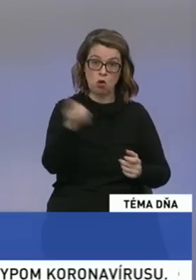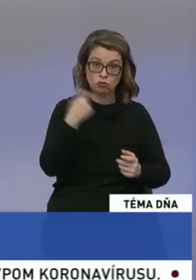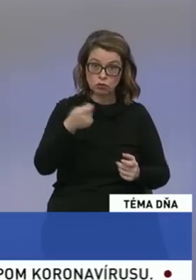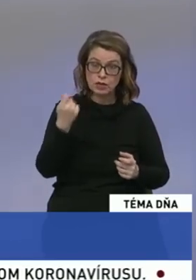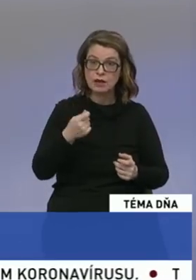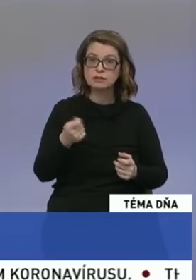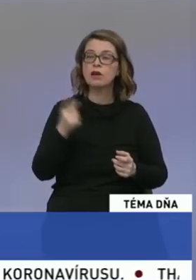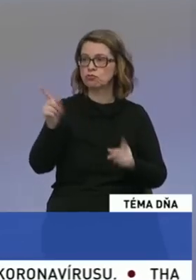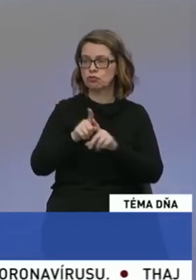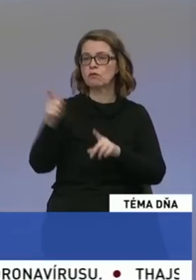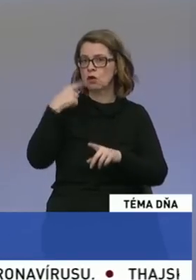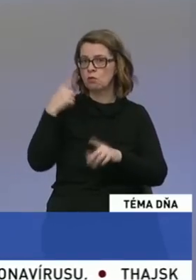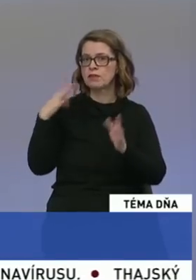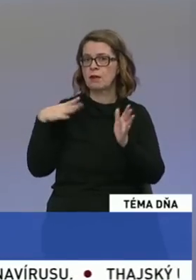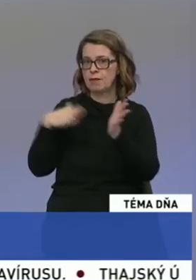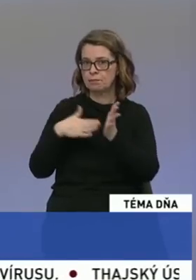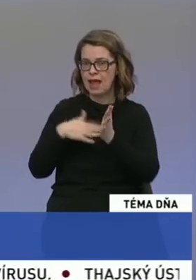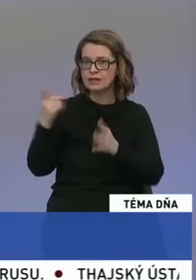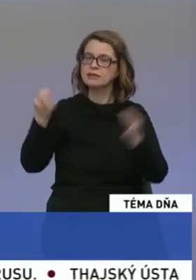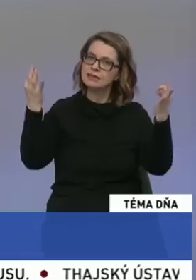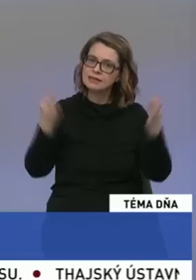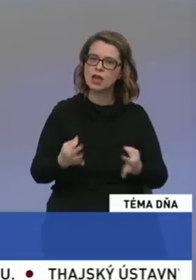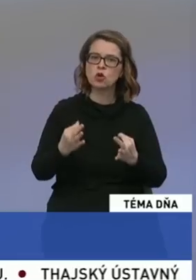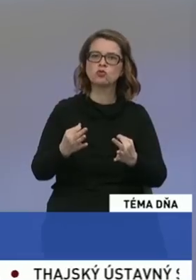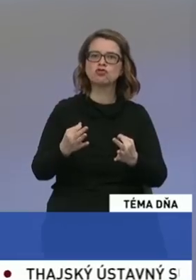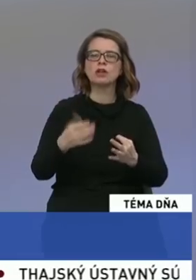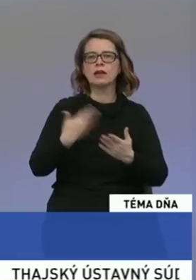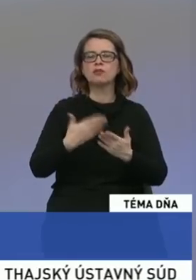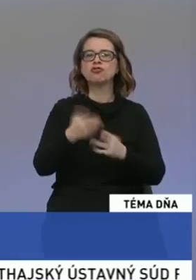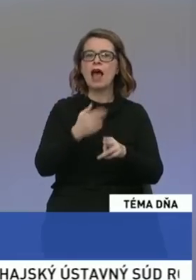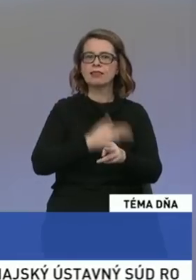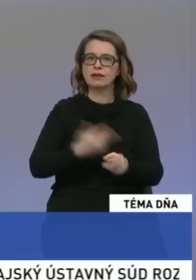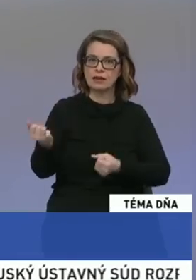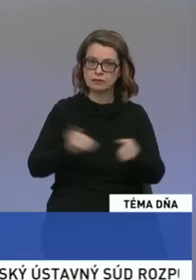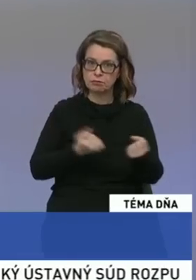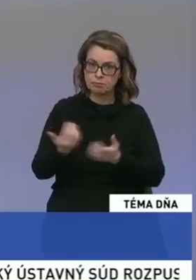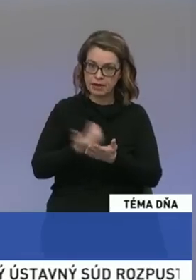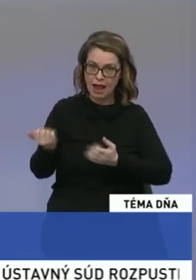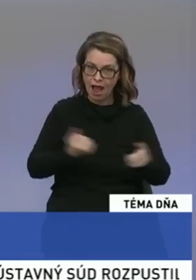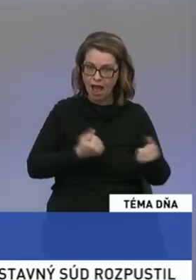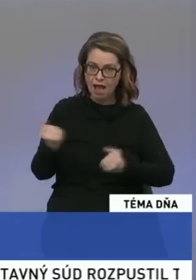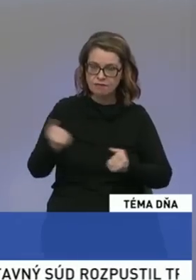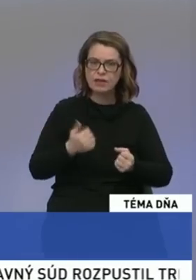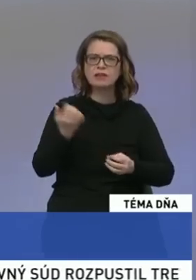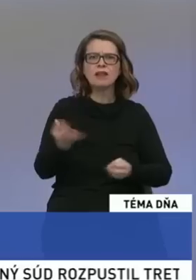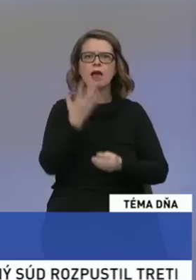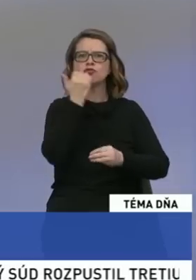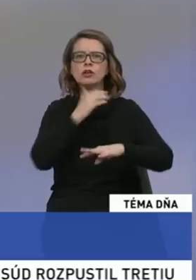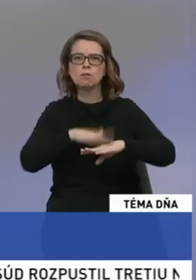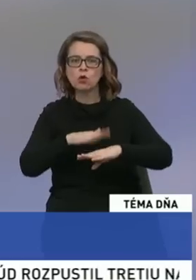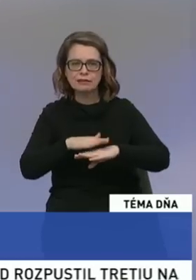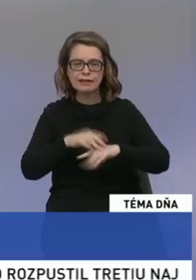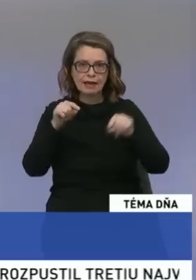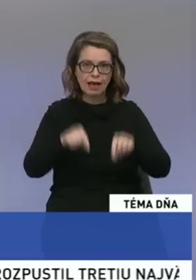povedal pán Majersky aj z jednušenia štátnej správy, zlepšenia podnikateľského prostredia, tak ak sa to bude dariť, tak